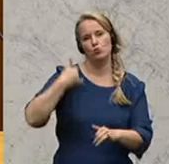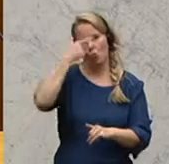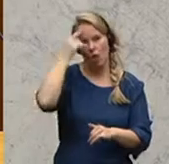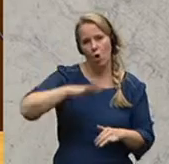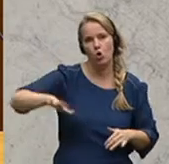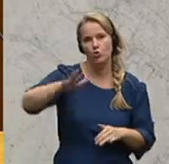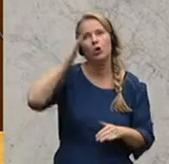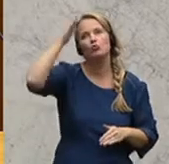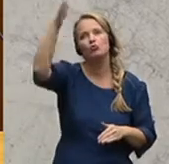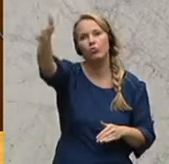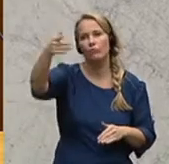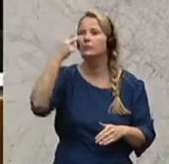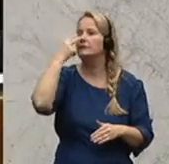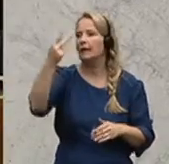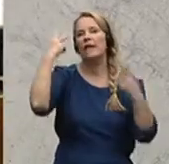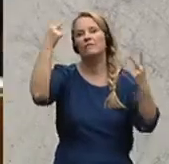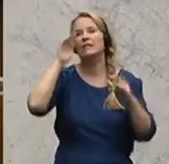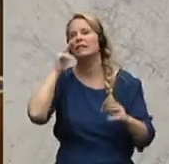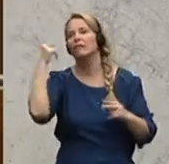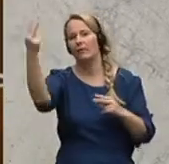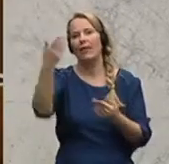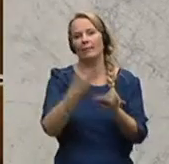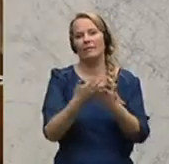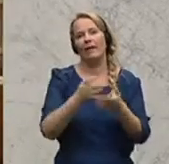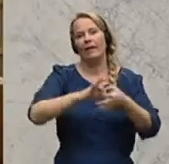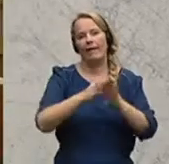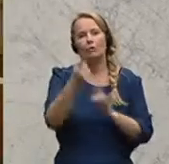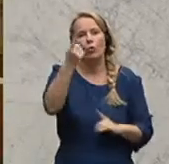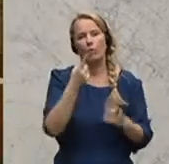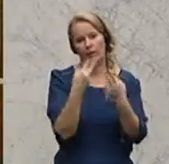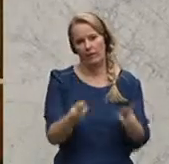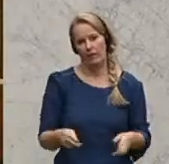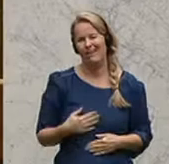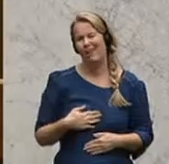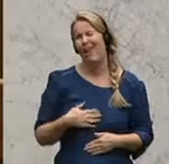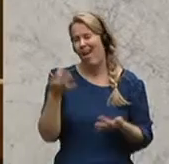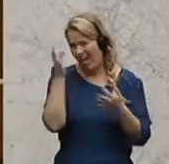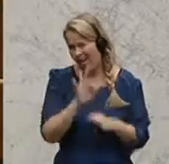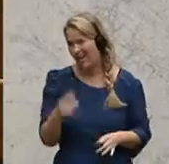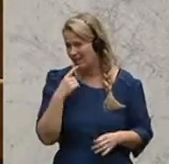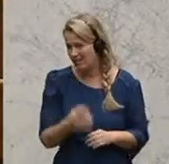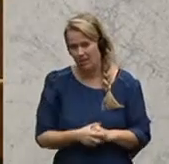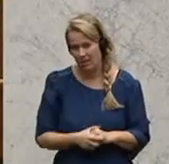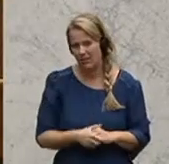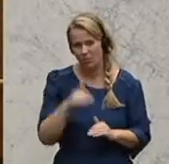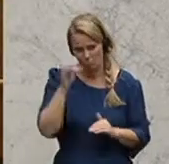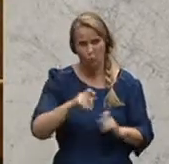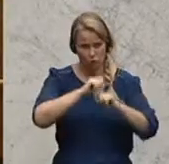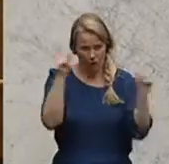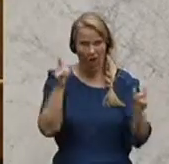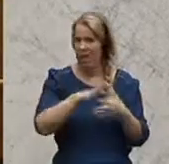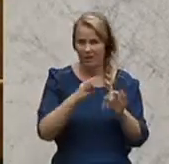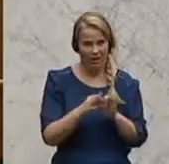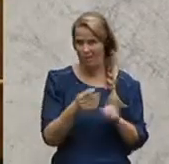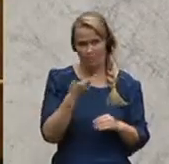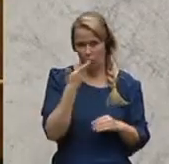nachhaltig und zeigen Weitblick. Deswegen wird Kärnten reich. Ganz ehrlich, das muss klar sein, Kärnten